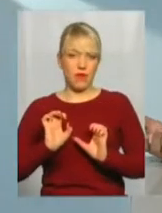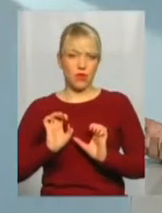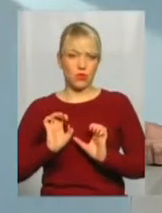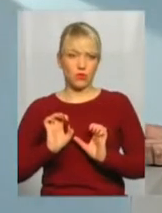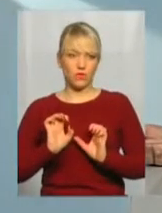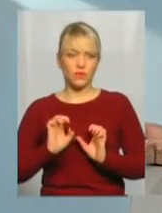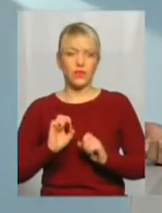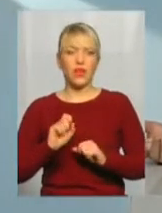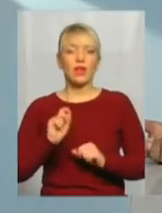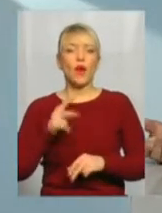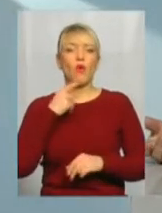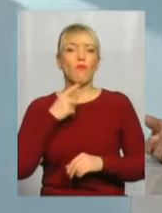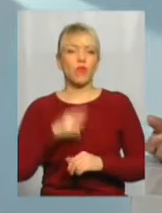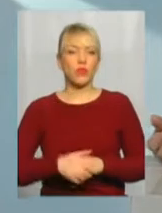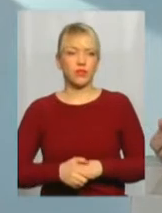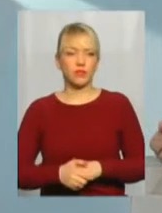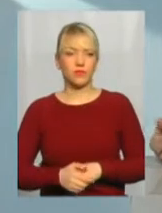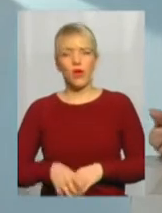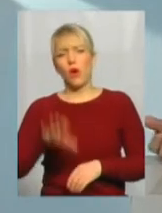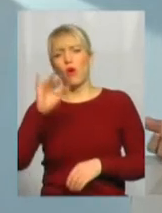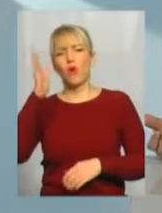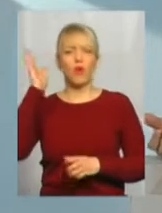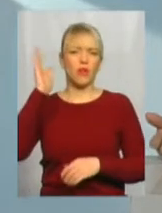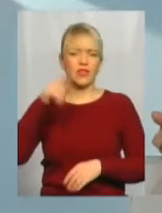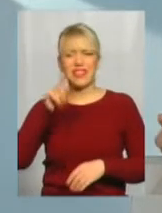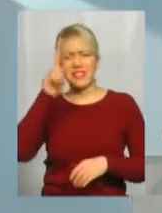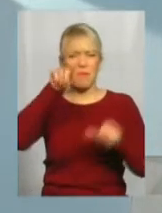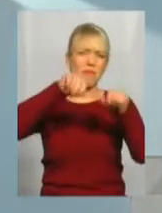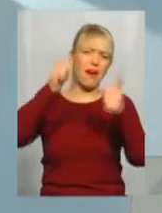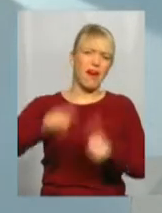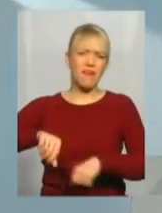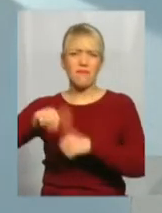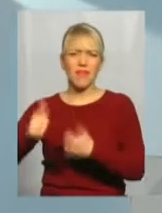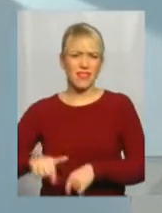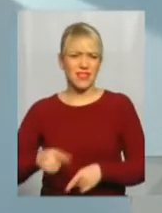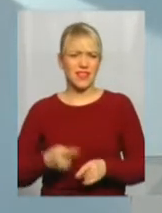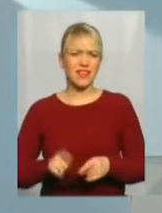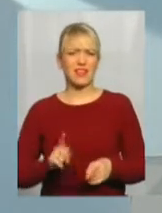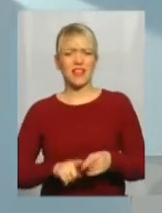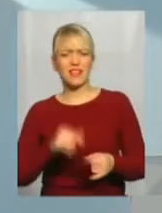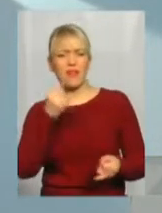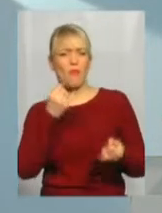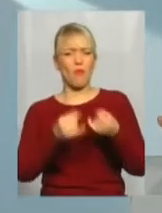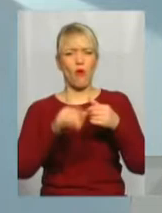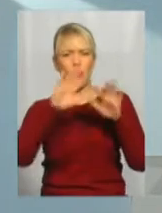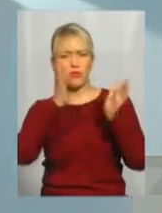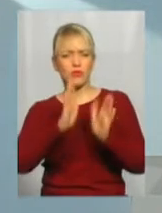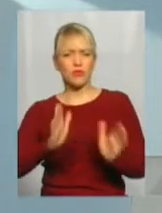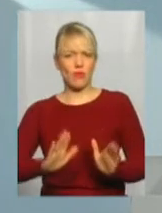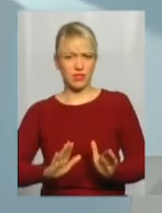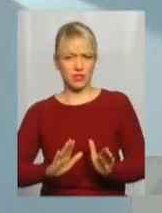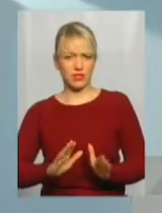кажуть, ой, та ці пам'ятники, та забронзовілий Тарас Шевченко.